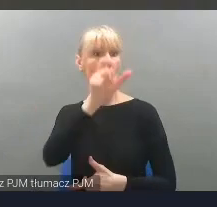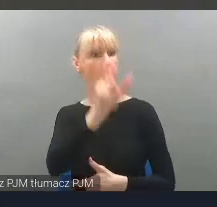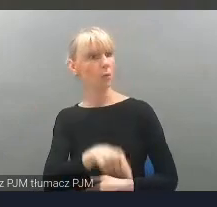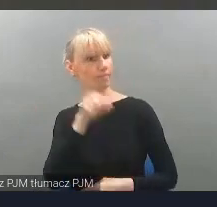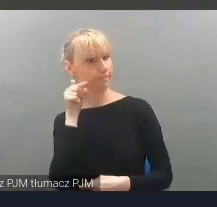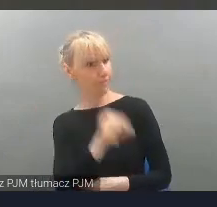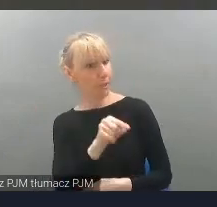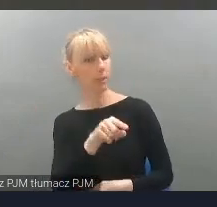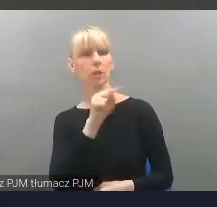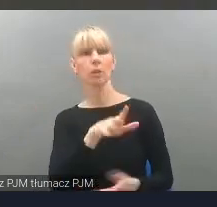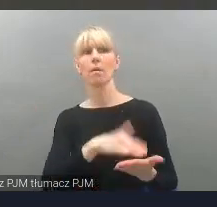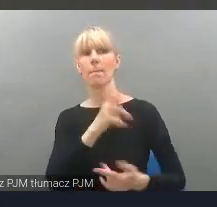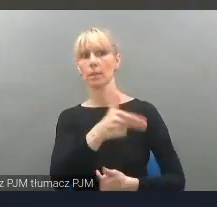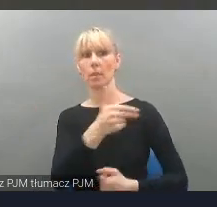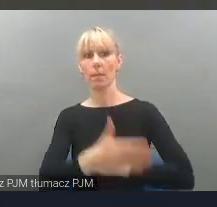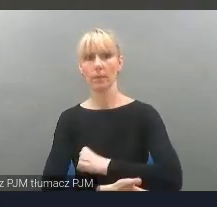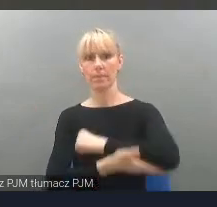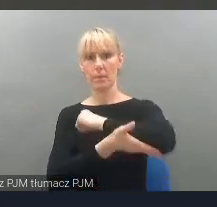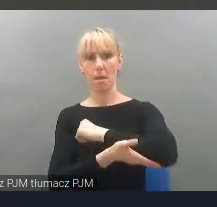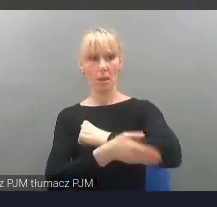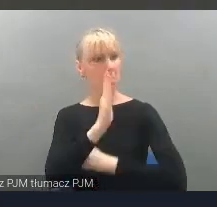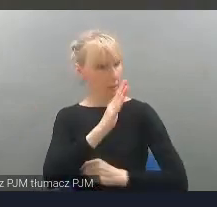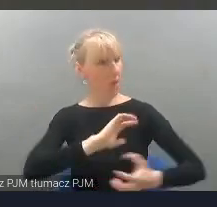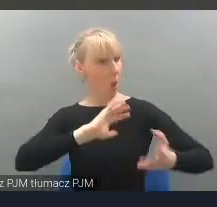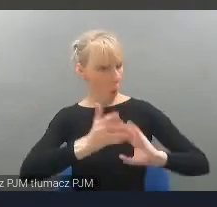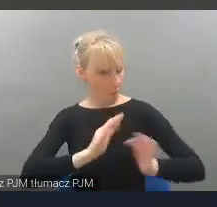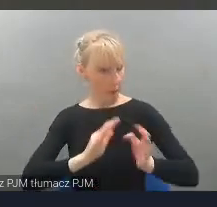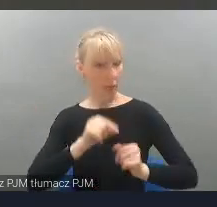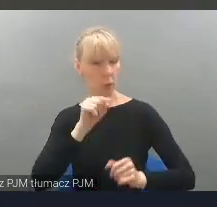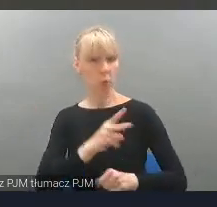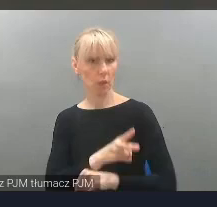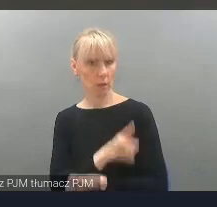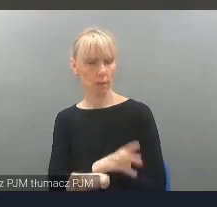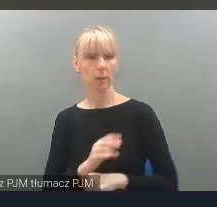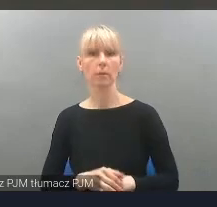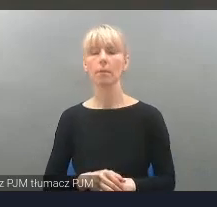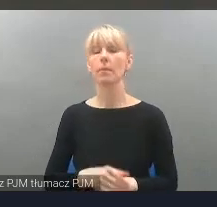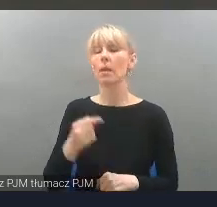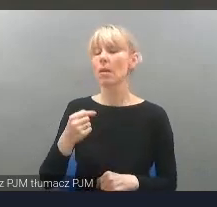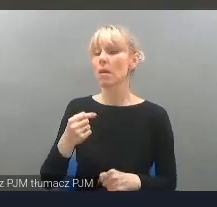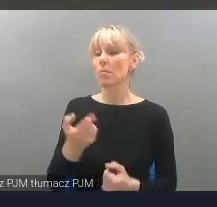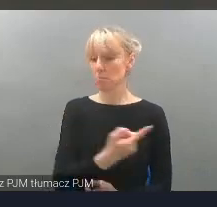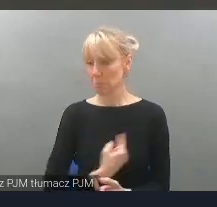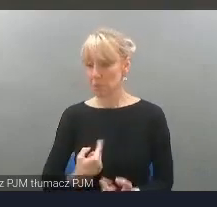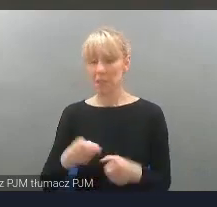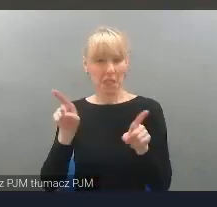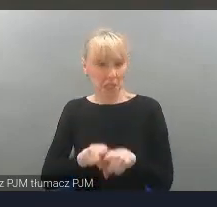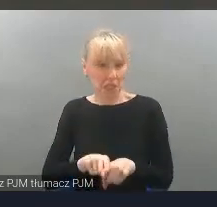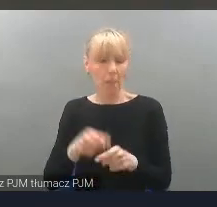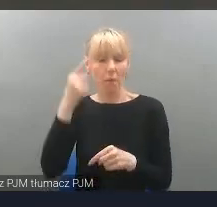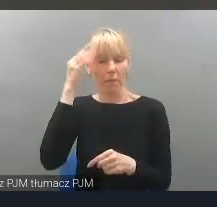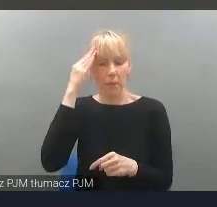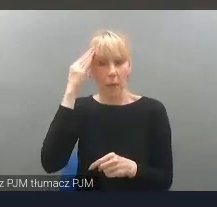wspierała i będzie się nim opiekowała. My odkryliśmy także, że bardzo ważne jest to,